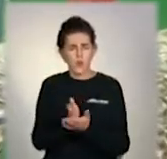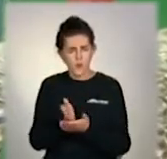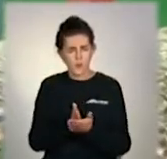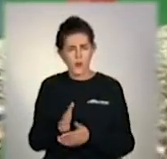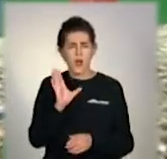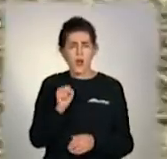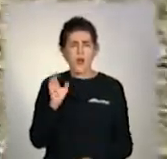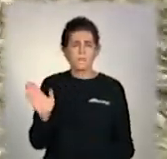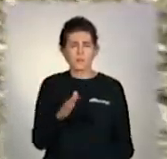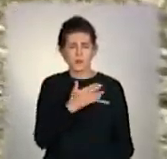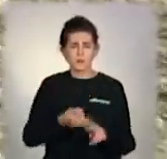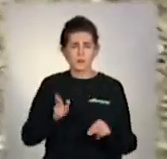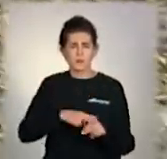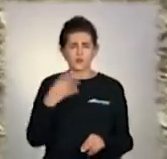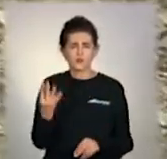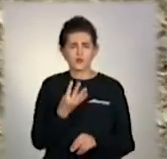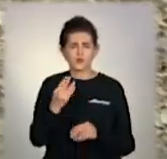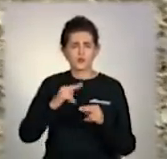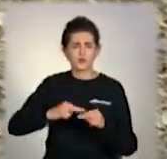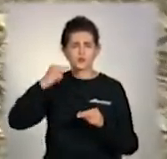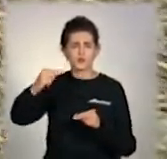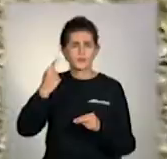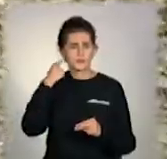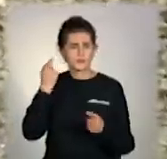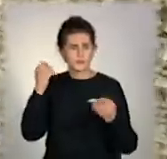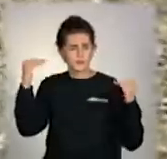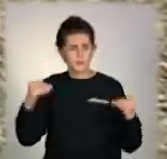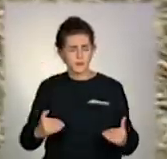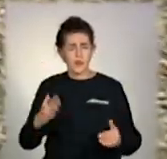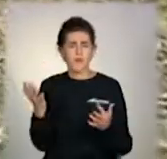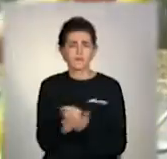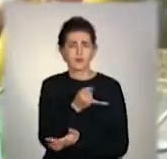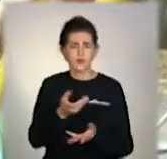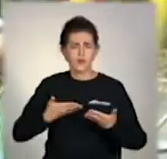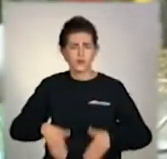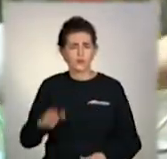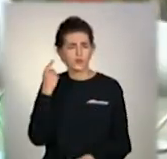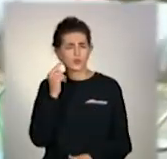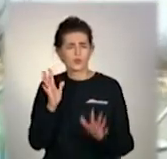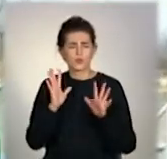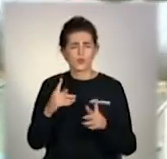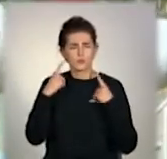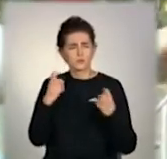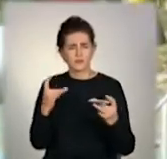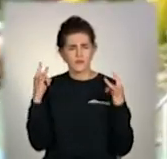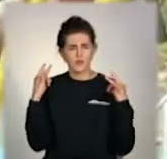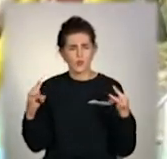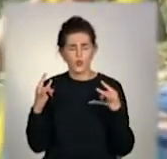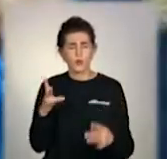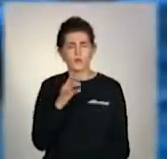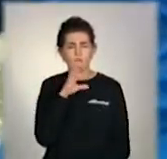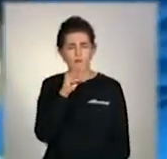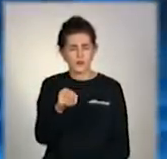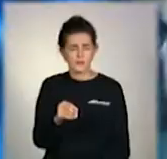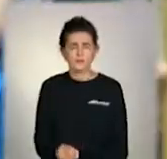згодом підтвердився четвертий тяжкий ступінь приглухуватості. Малюк від народження чує лише гучні крики, а не мовлення.